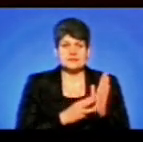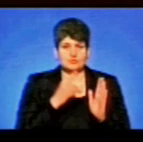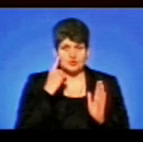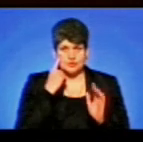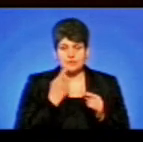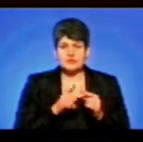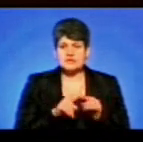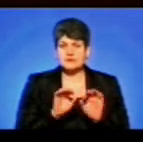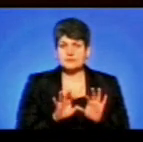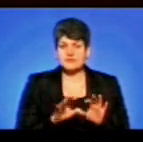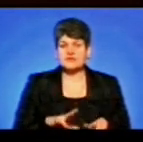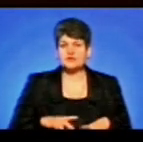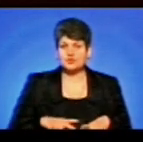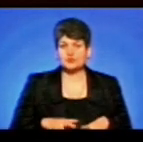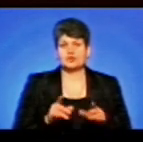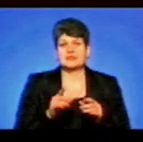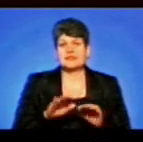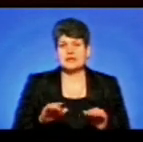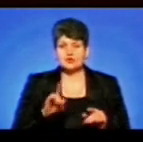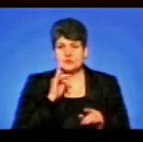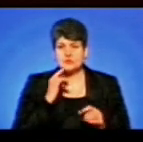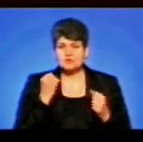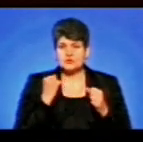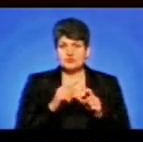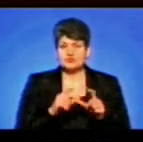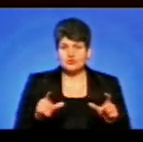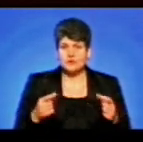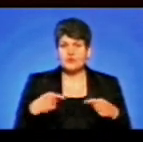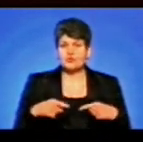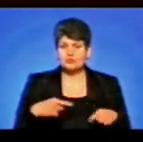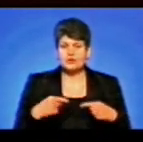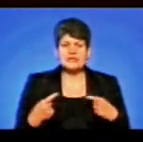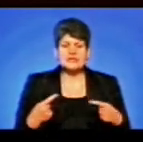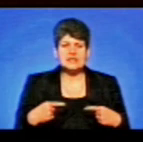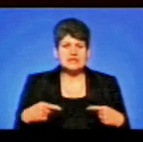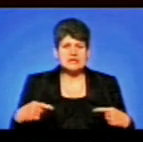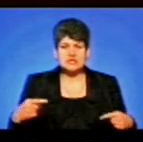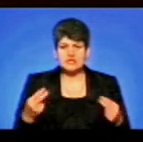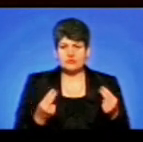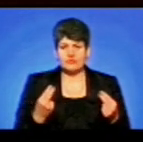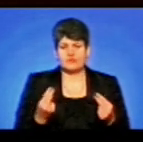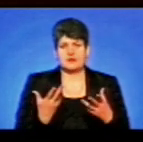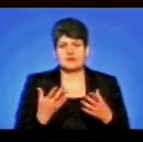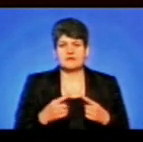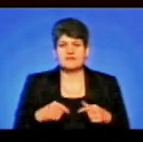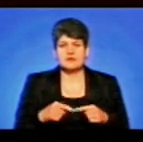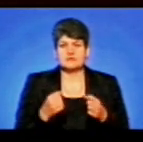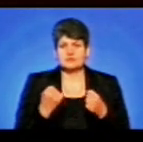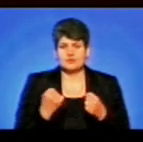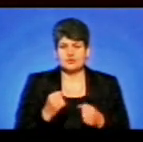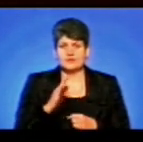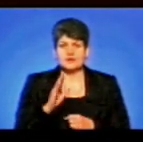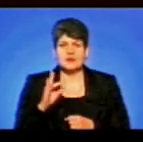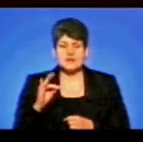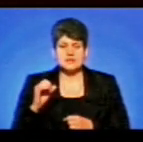Про це розповів інструктор-методист дитячо-юнацької спортивної школи з футболу та інших ігрових видів спорту Віктор Вересюк. Як